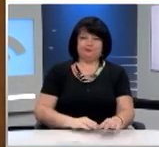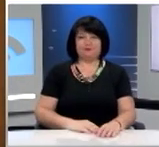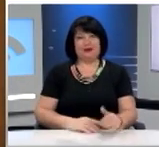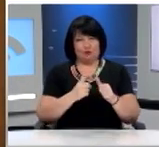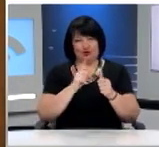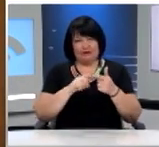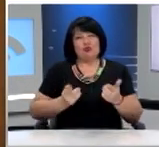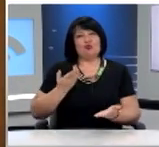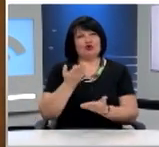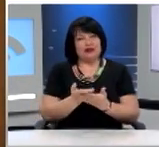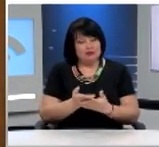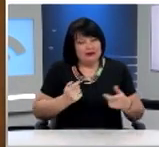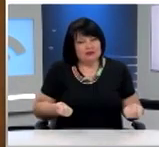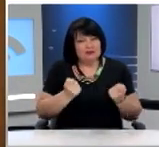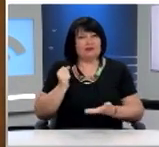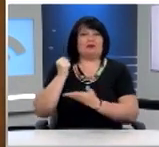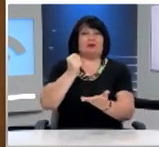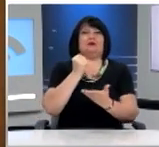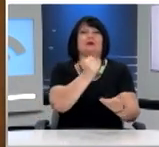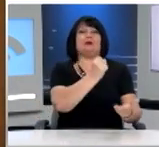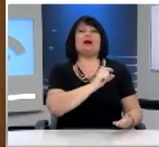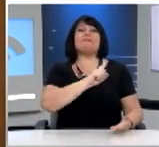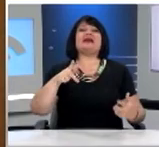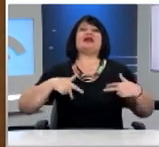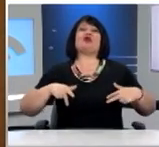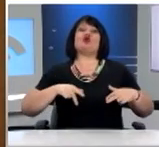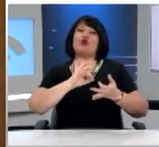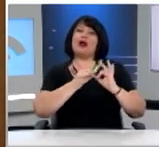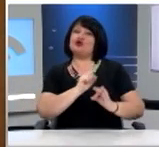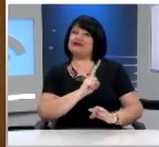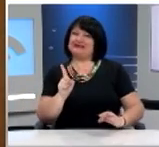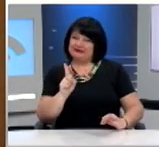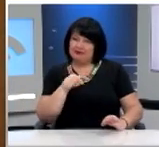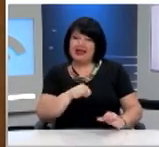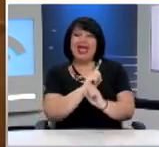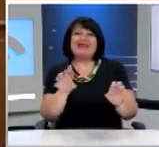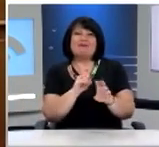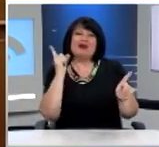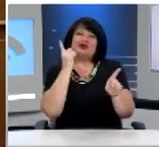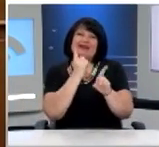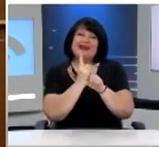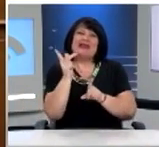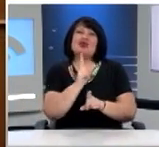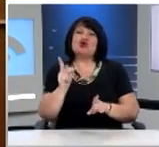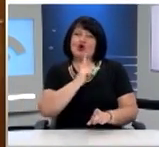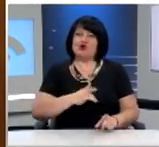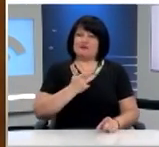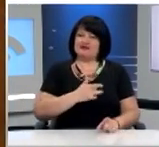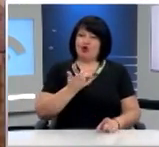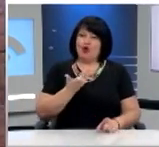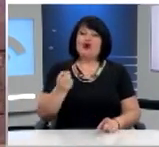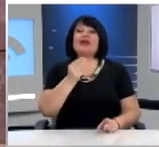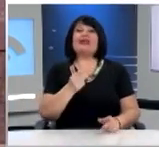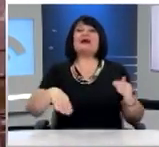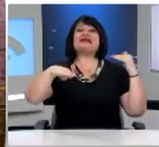Δεύτερον, προτείνουμε την αξιοποίηση κονδυλίων που χορηγούνται σε μη κερδοσκοπικούς οργανισμούς, ώστε να γίνεται ενημέρωση από ειδικούς κοινωνιολόγους-ψυχολόγους με θέμα